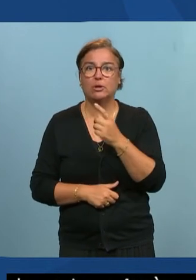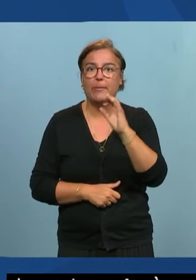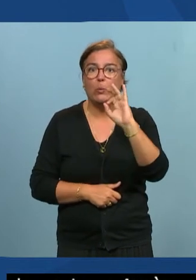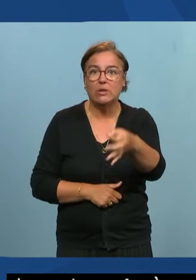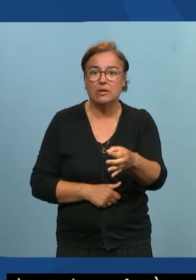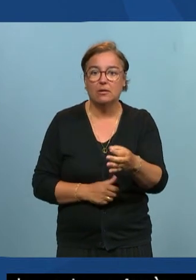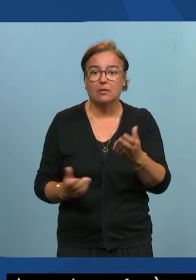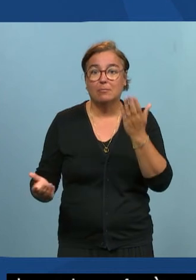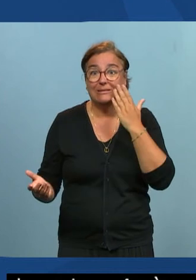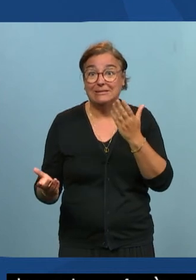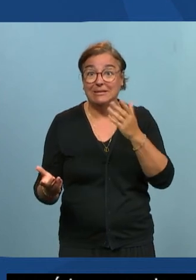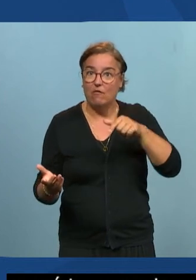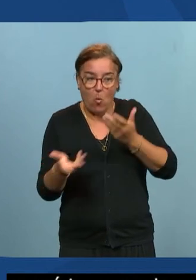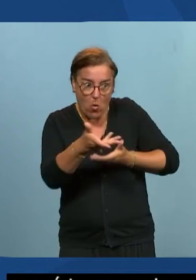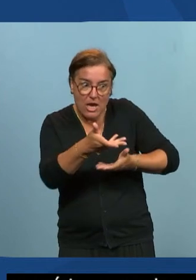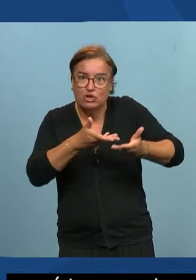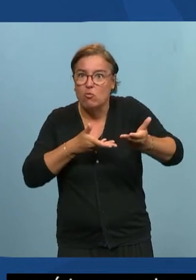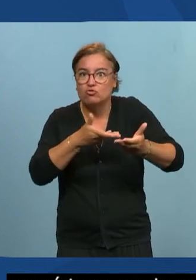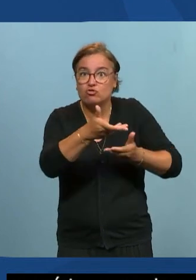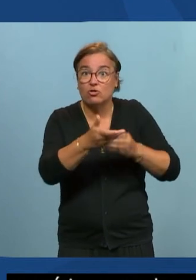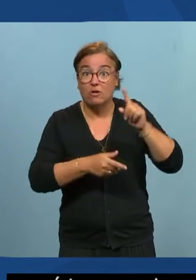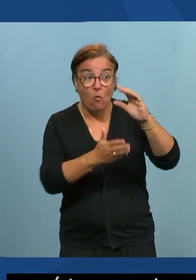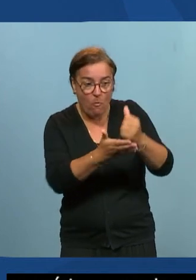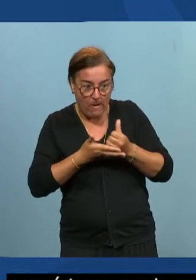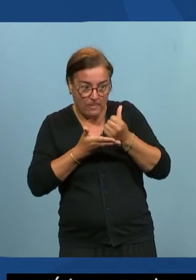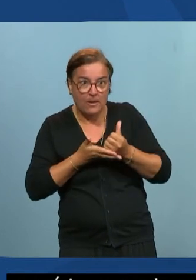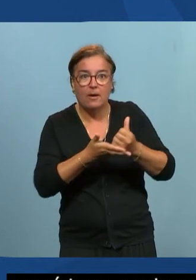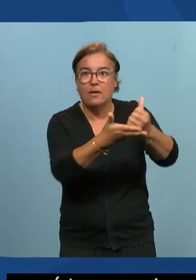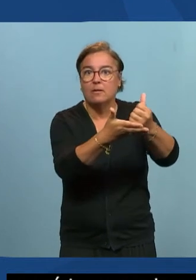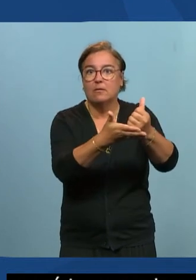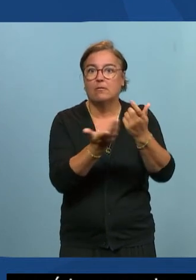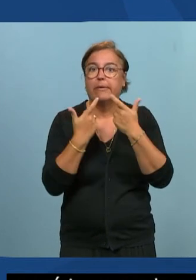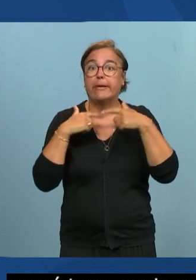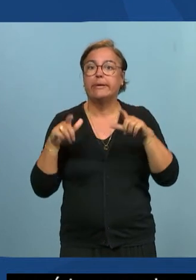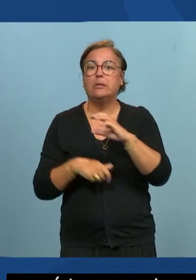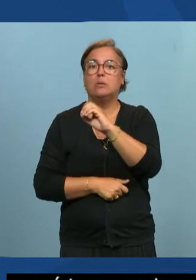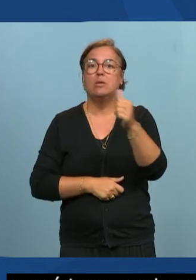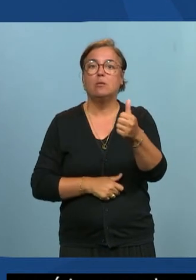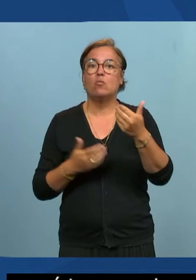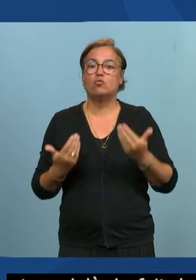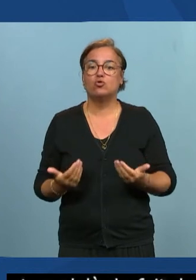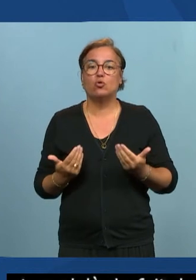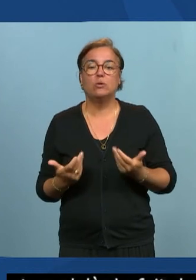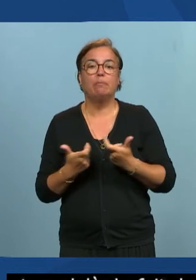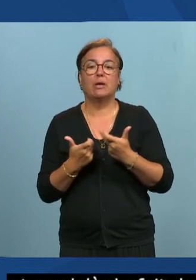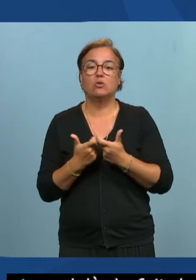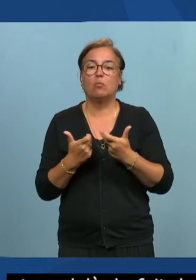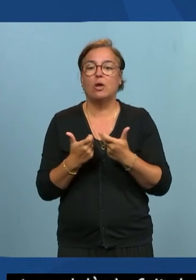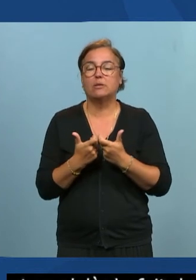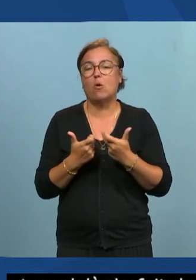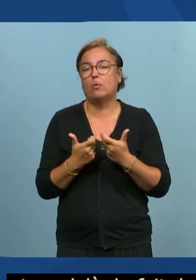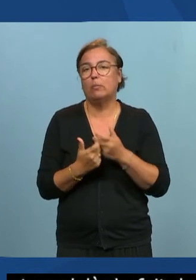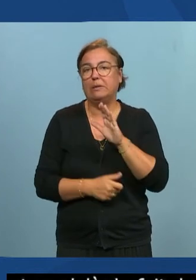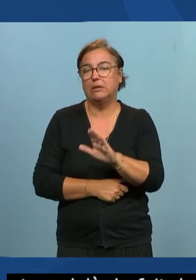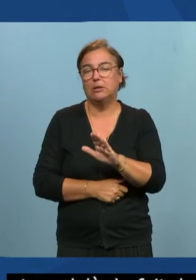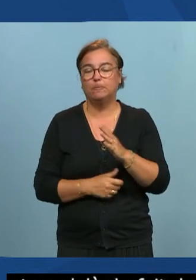si on s'entraide dans le sens où aujourd'hui prendre en compte l'accessibilité numérique sur un exemple assez